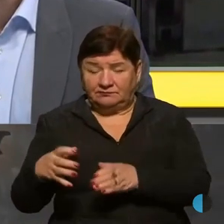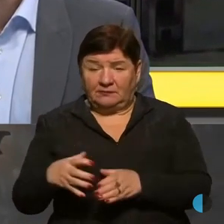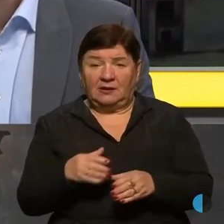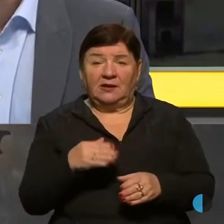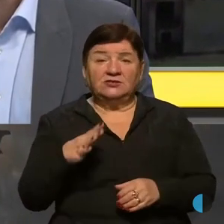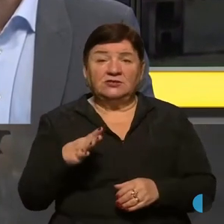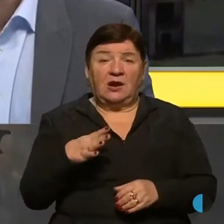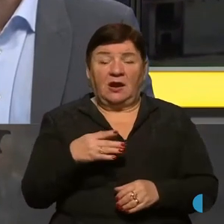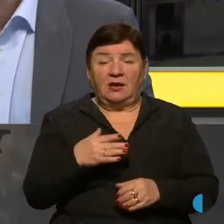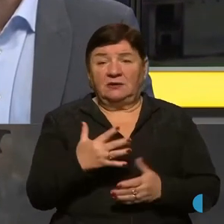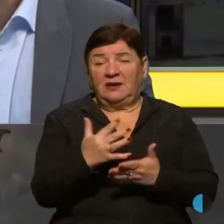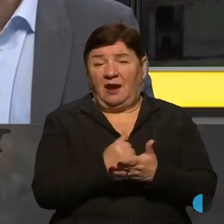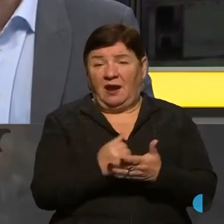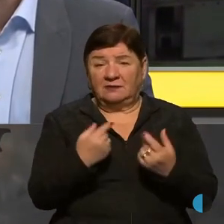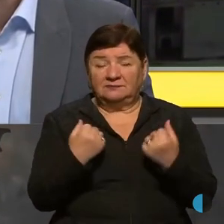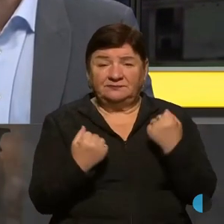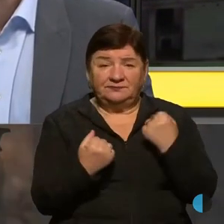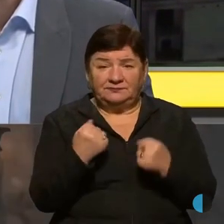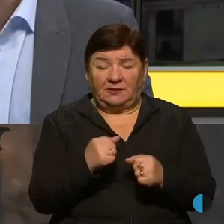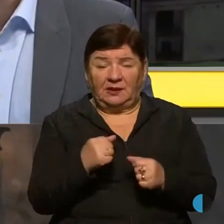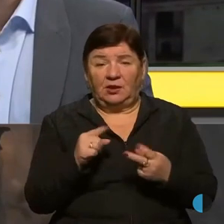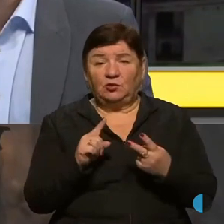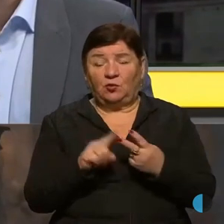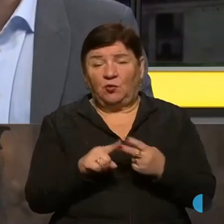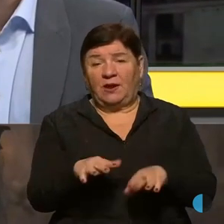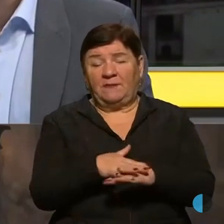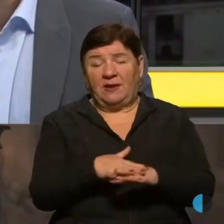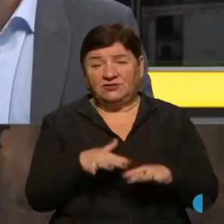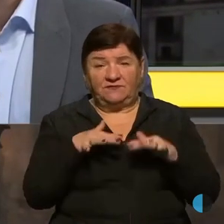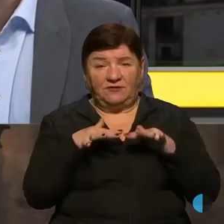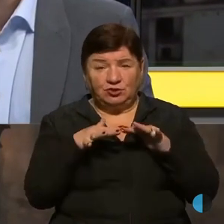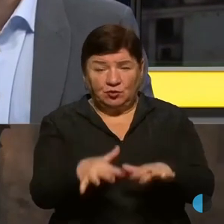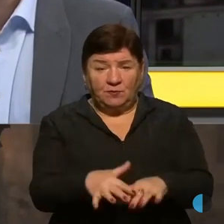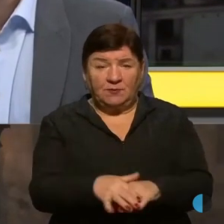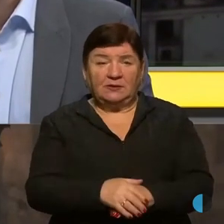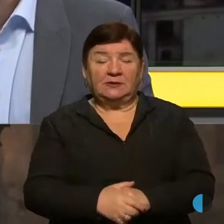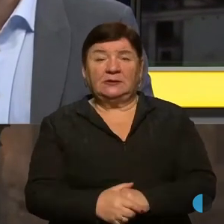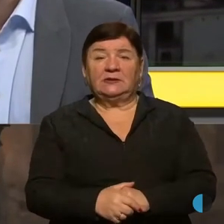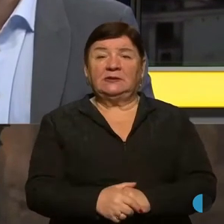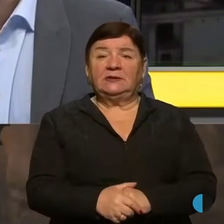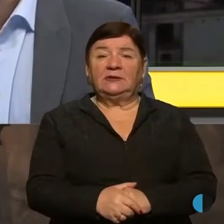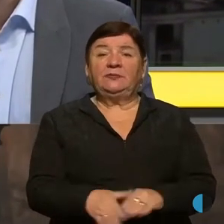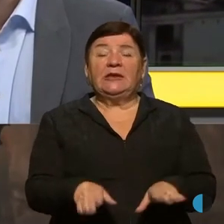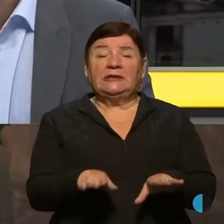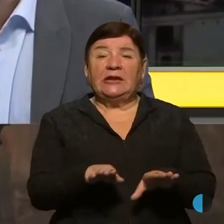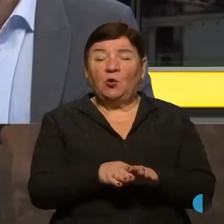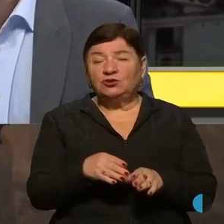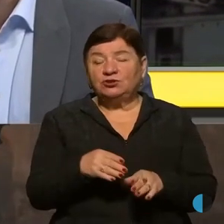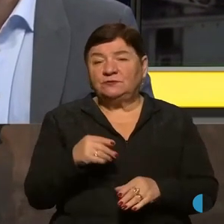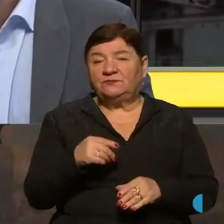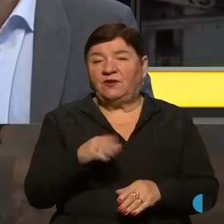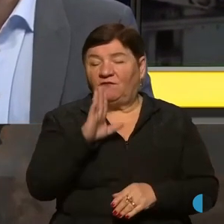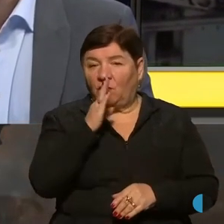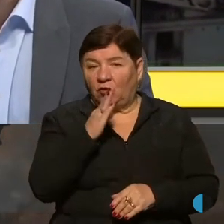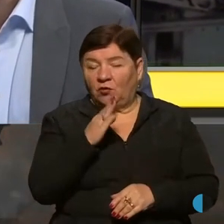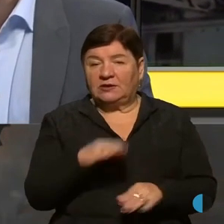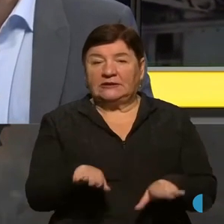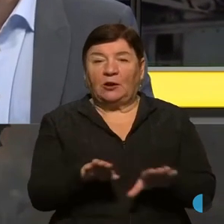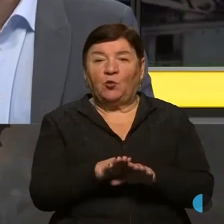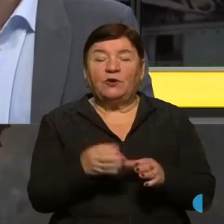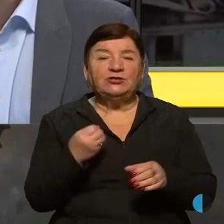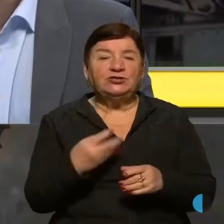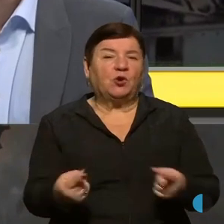чекання резервів і, можливо, і другий масовий штурм. Або ж це дійсно ворогу, отримавши таку